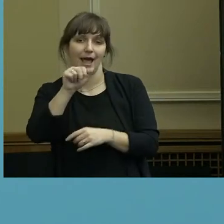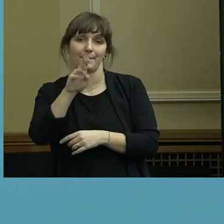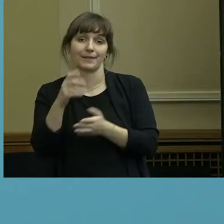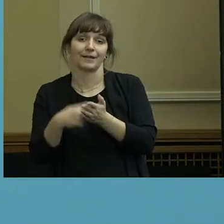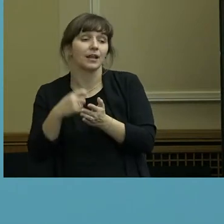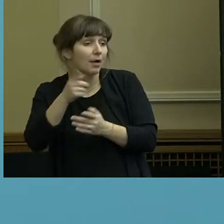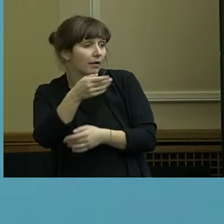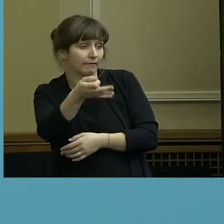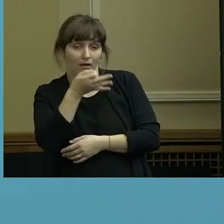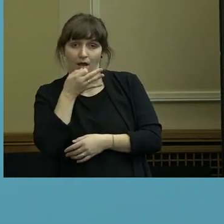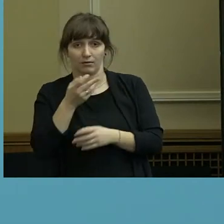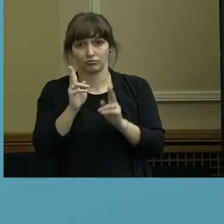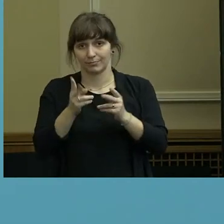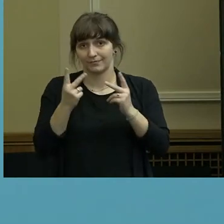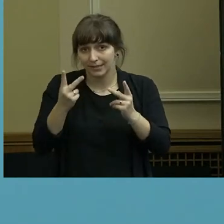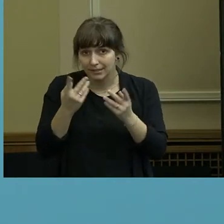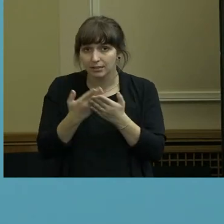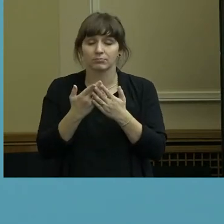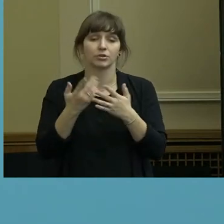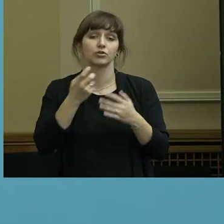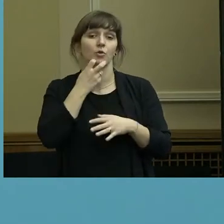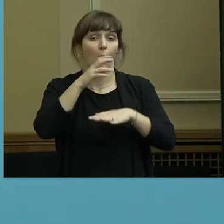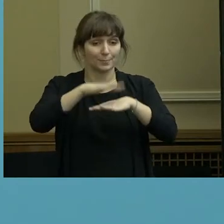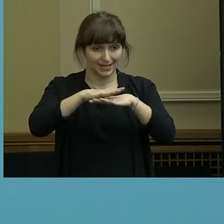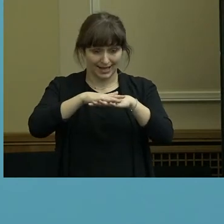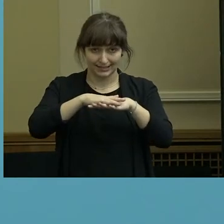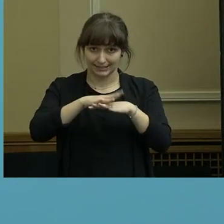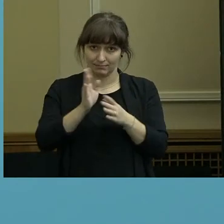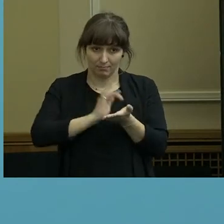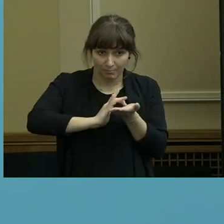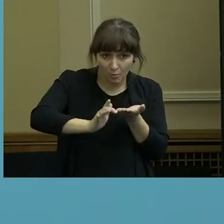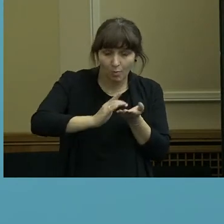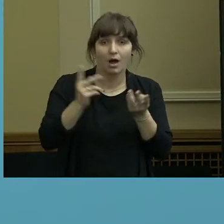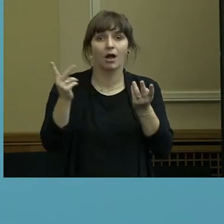gestellt haben, gehören dann da die Computer dazu oder ist es eben nur,